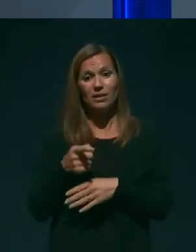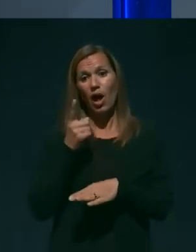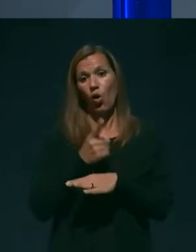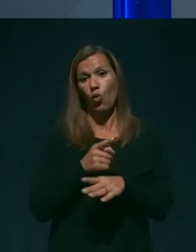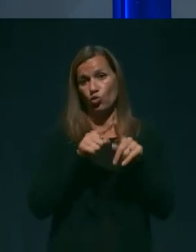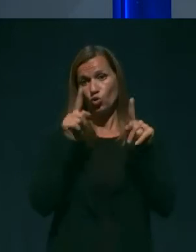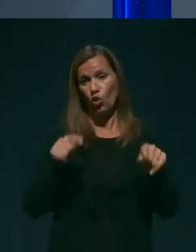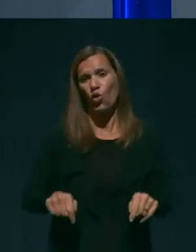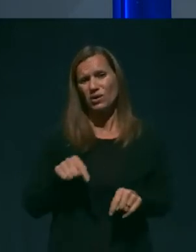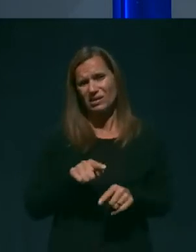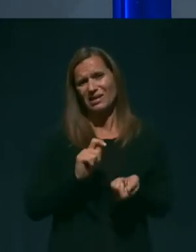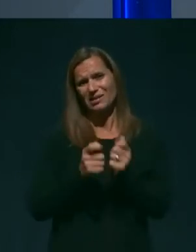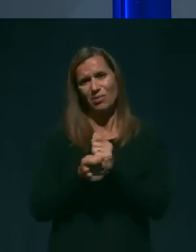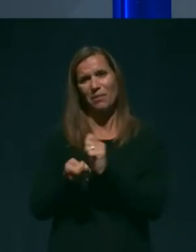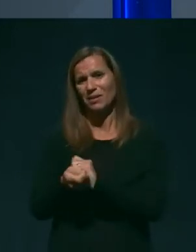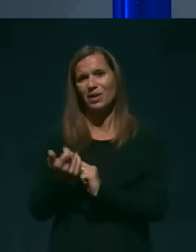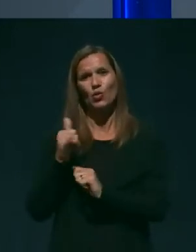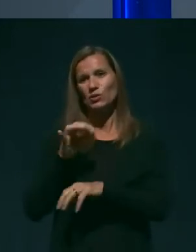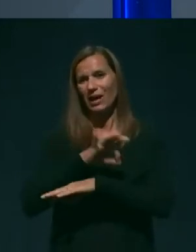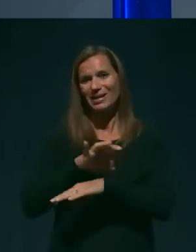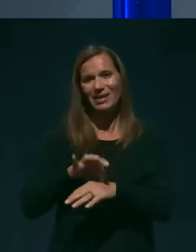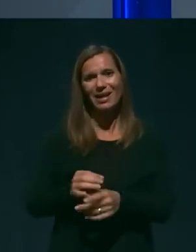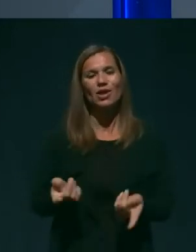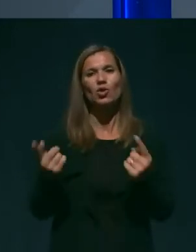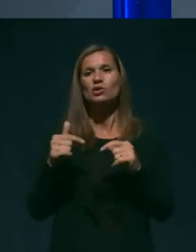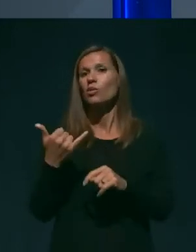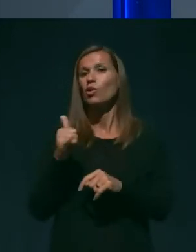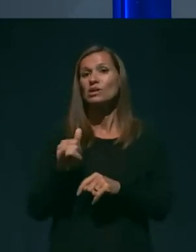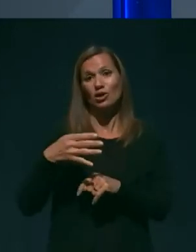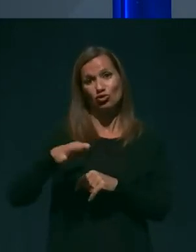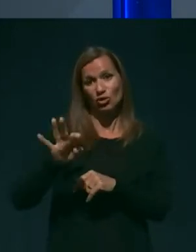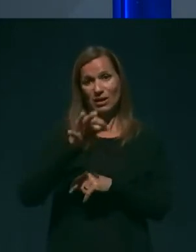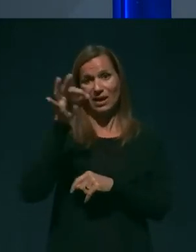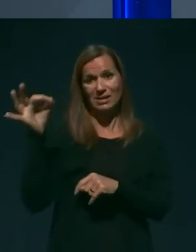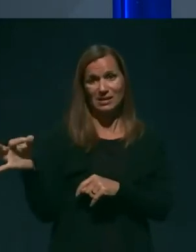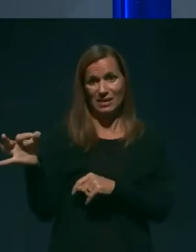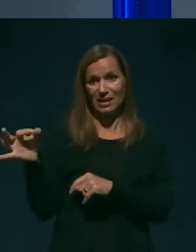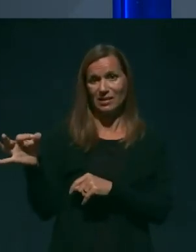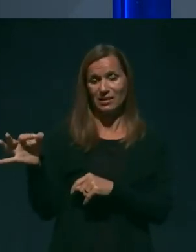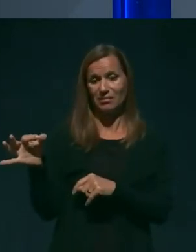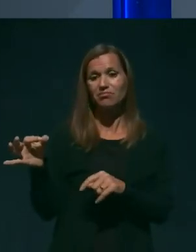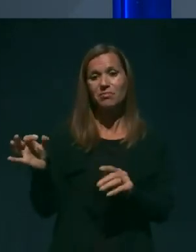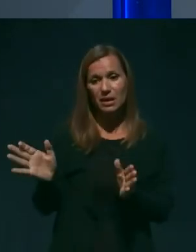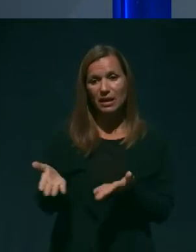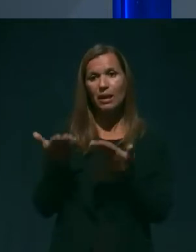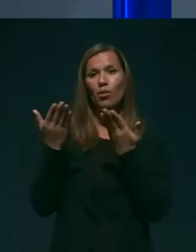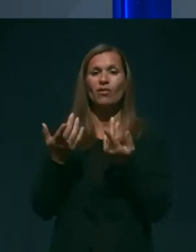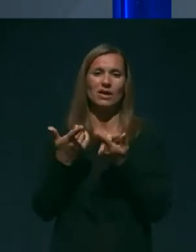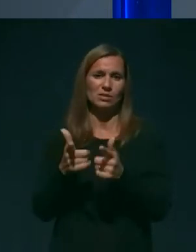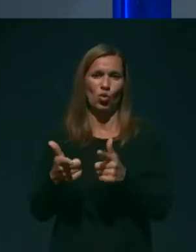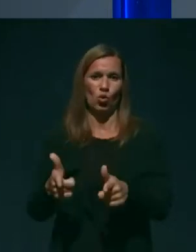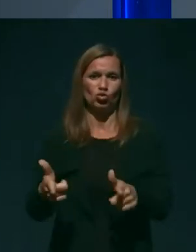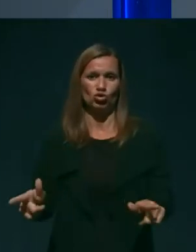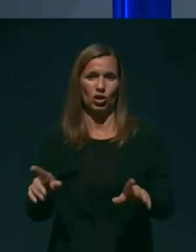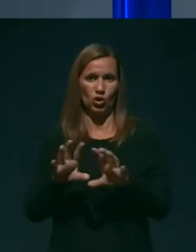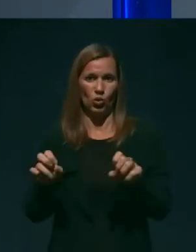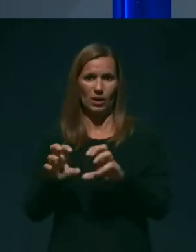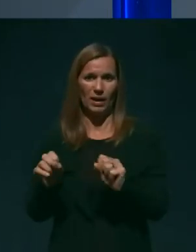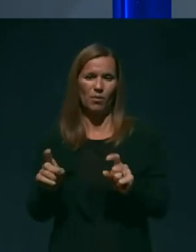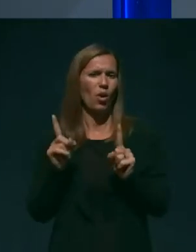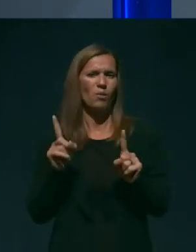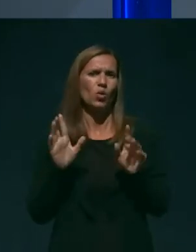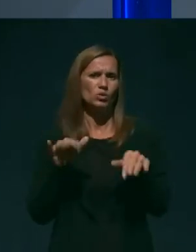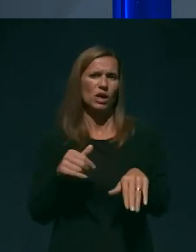se spreminja vsak teden oziroma vsake 14 dni, gremo v sproščanje ukrepov, pa vendarleja se ne bi želela